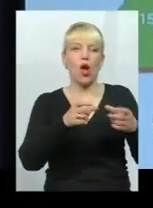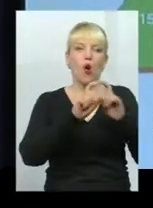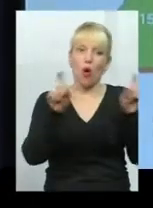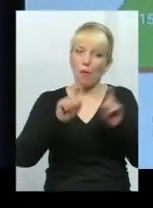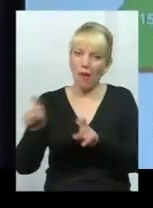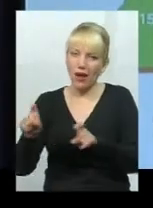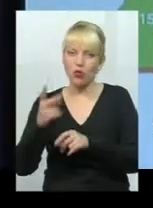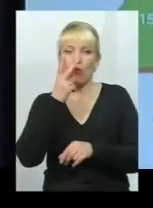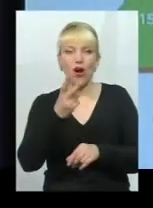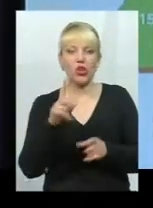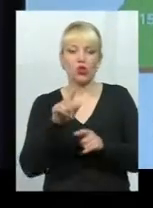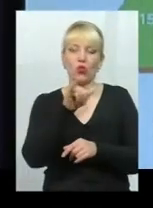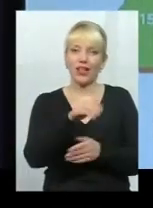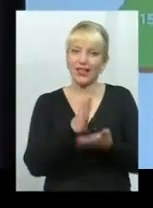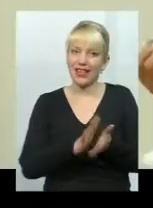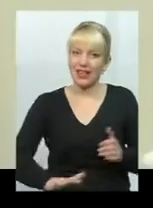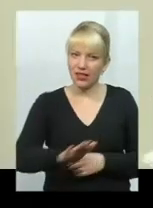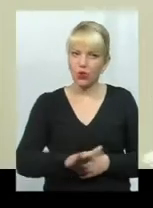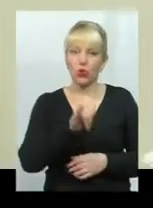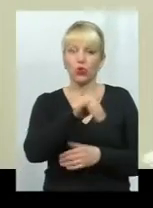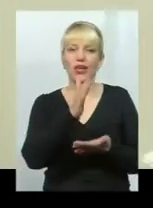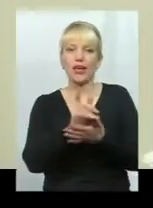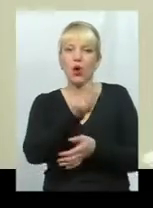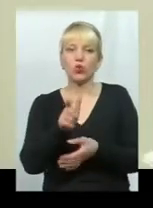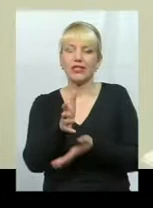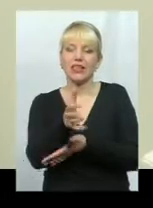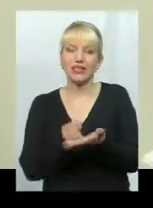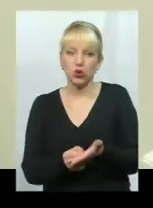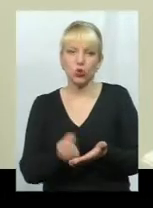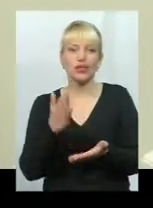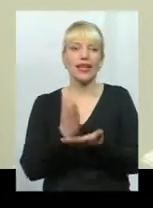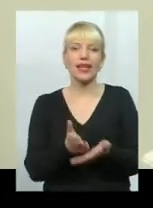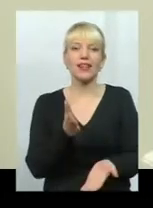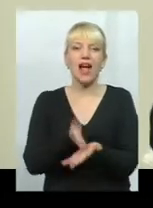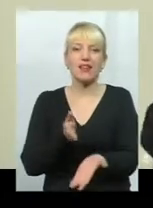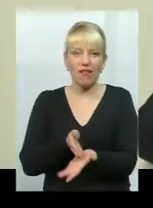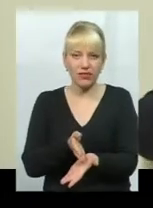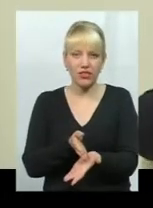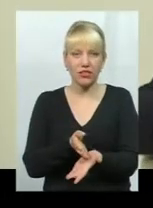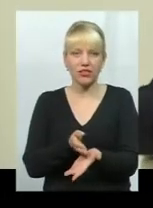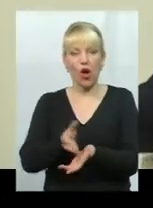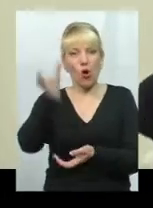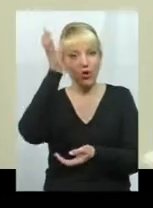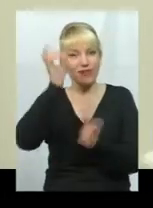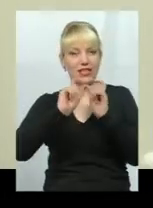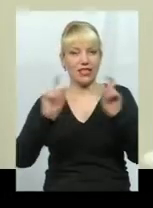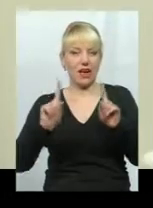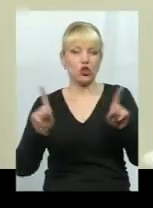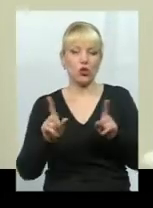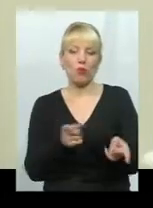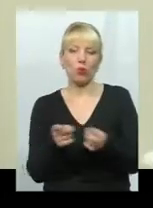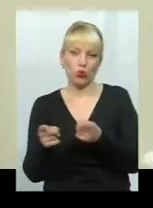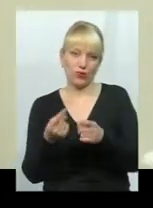показавши, що в неї є територія, в неї є людський ресурс і є наявність освітніх закладів для того, щоб